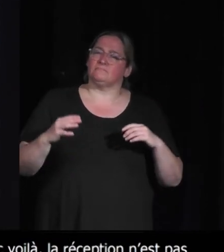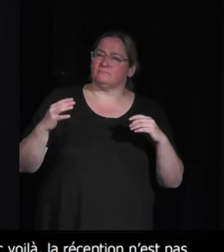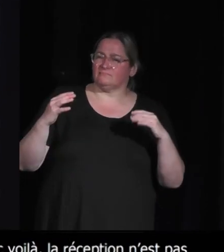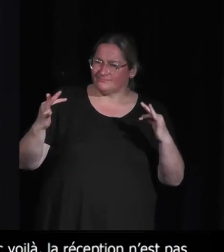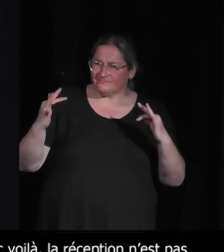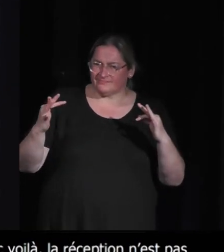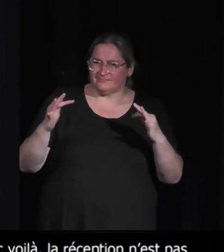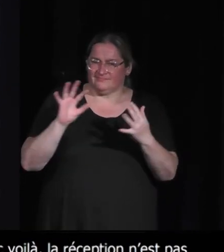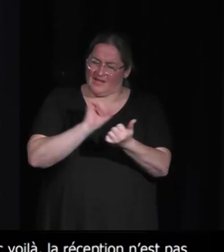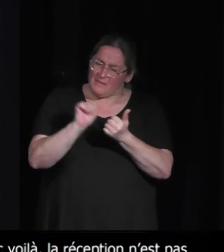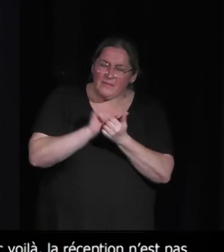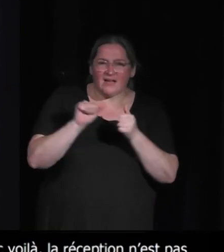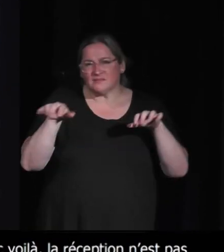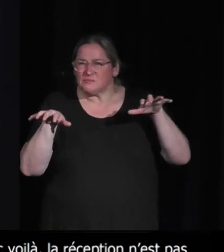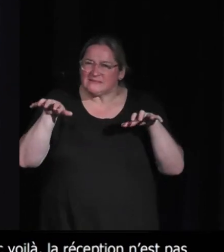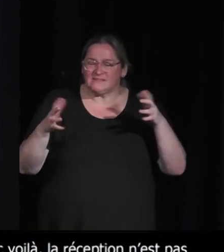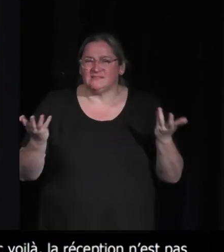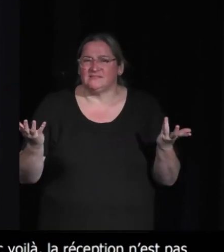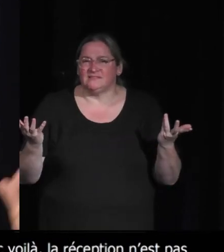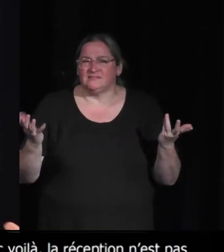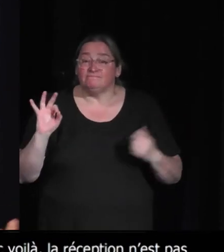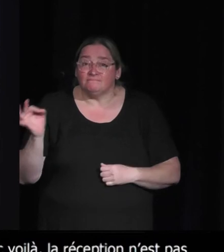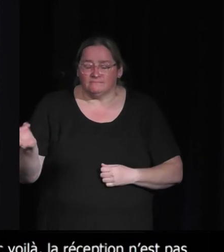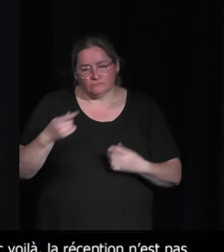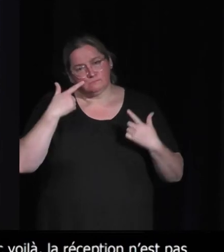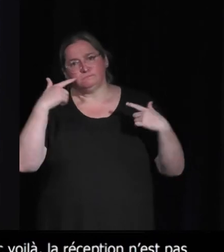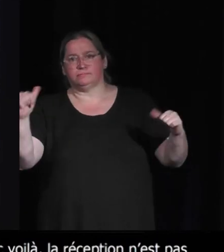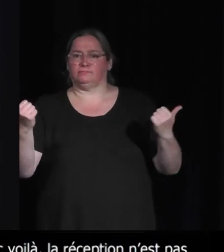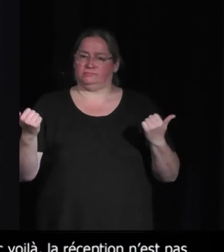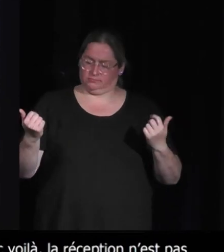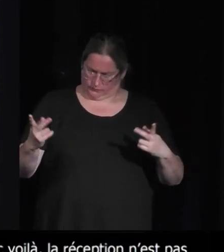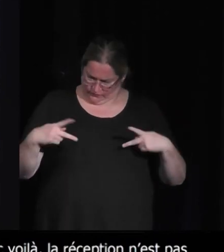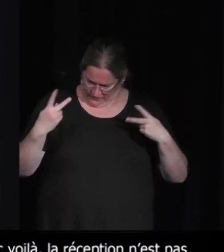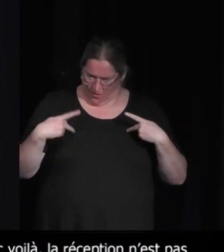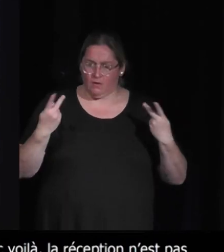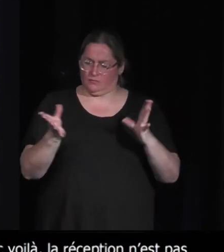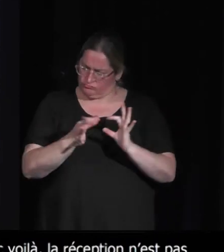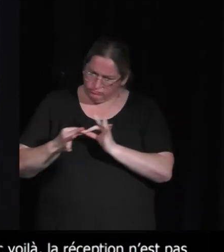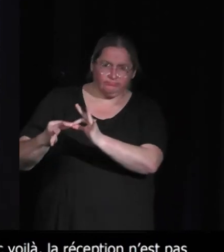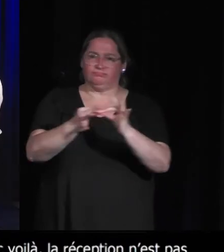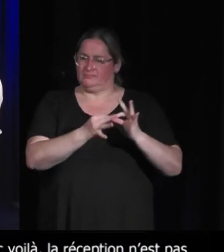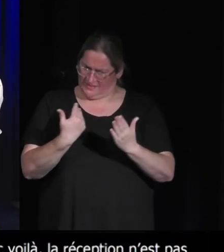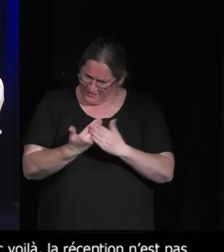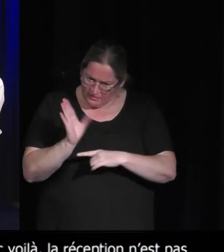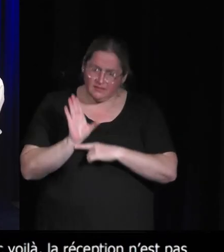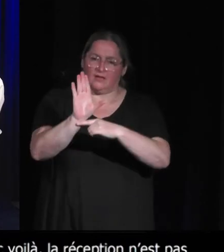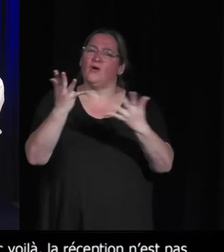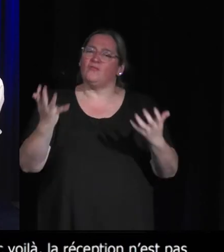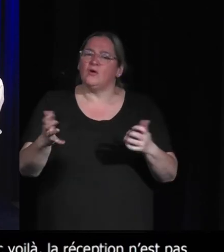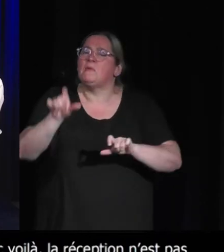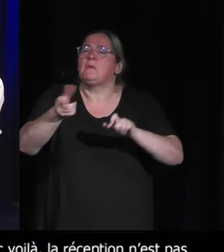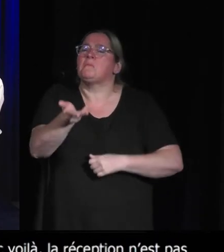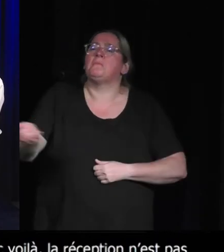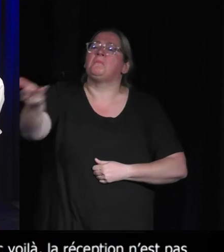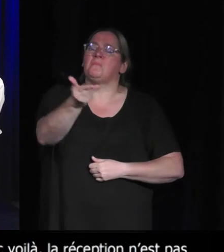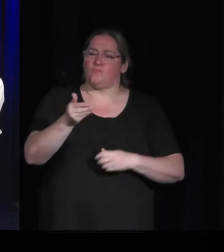'ailleurs, ça me fait penser... Parce qu'on sent qu'il y avait cette volonté de rapport au vivant. Est-ce que tu as eu des retours de